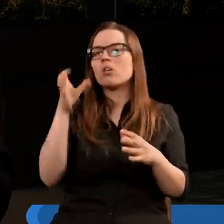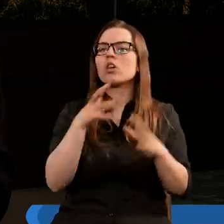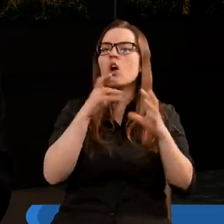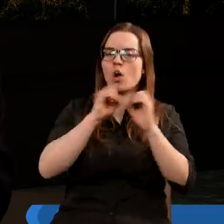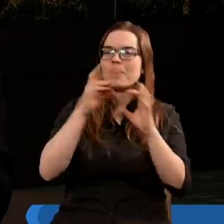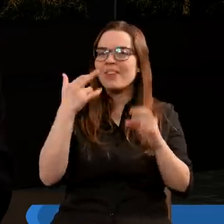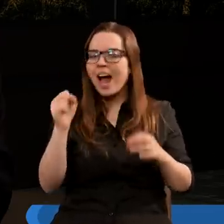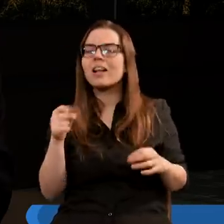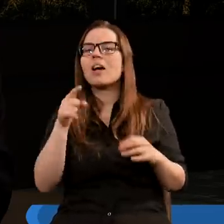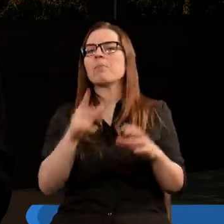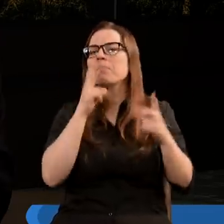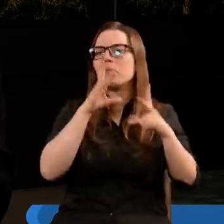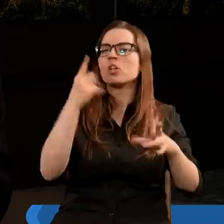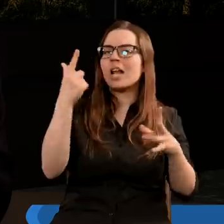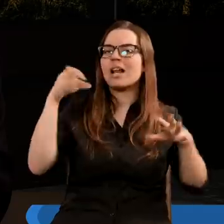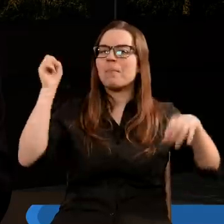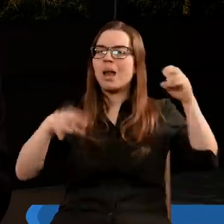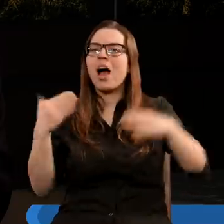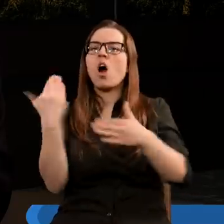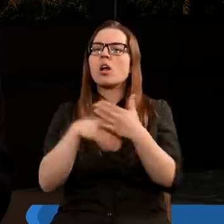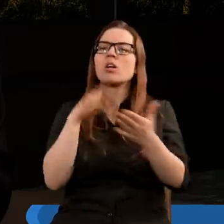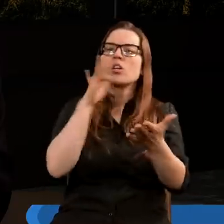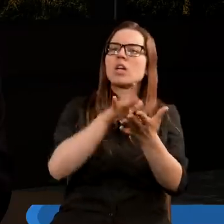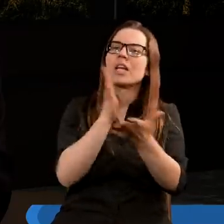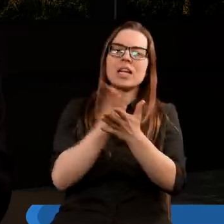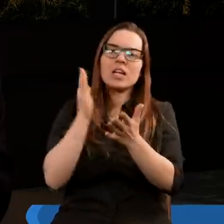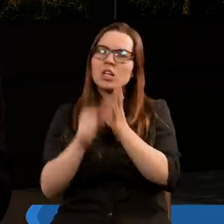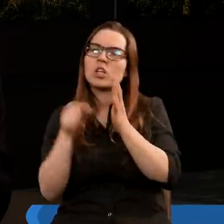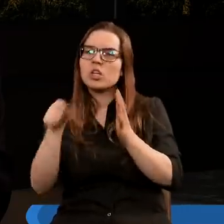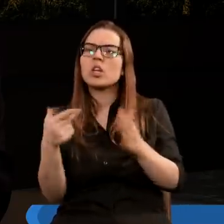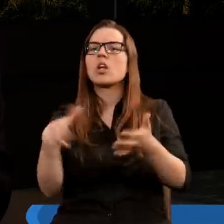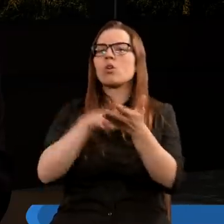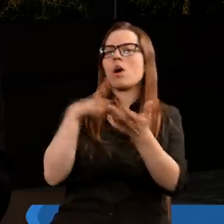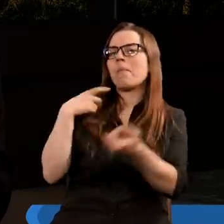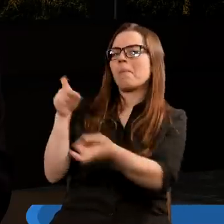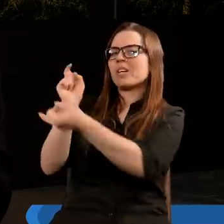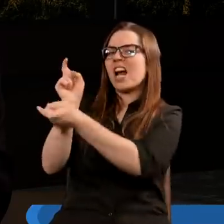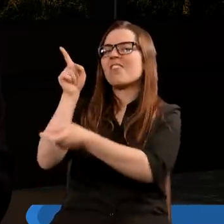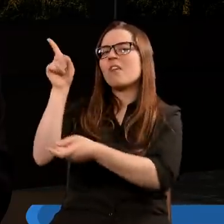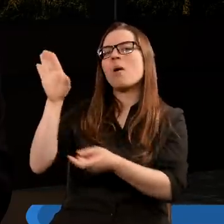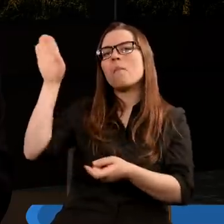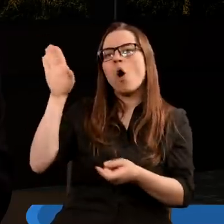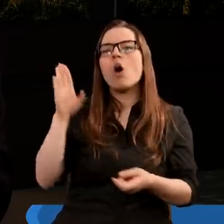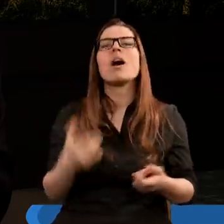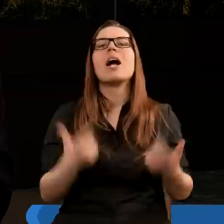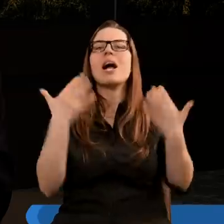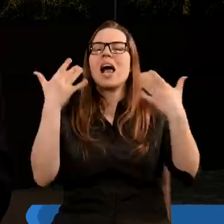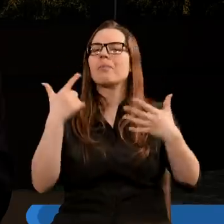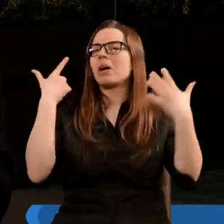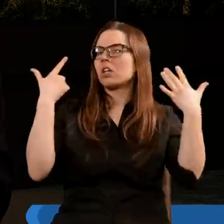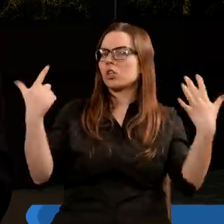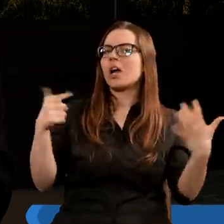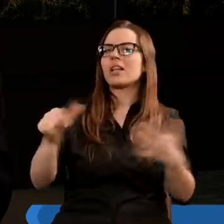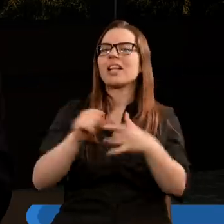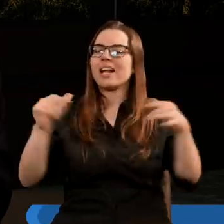pokazując, że siedem plag ostatecznych dotknie wyłącznie tych, którzy byli przeciwnikami Boga. Liczba siedem jest